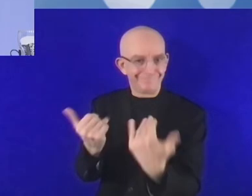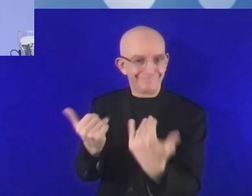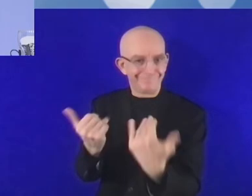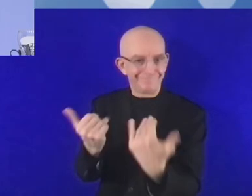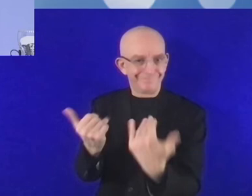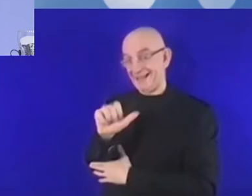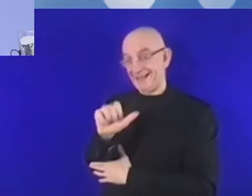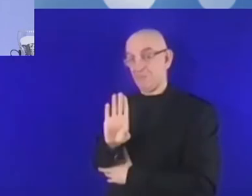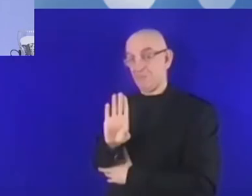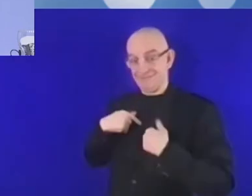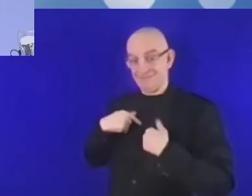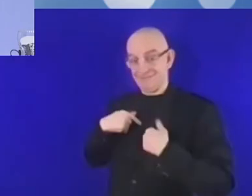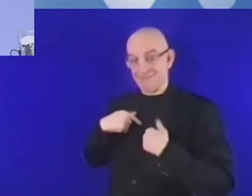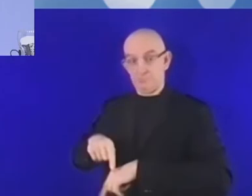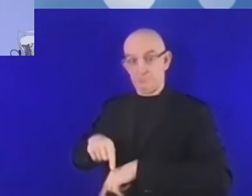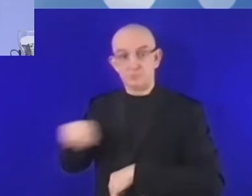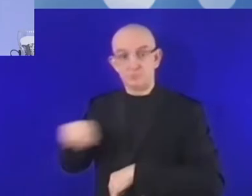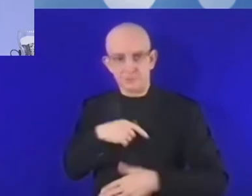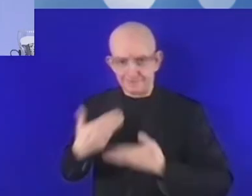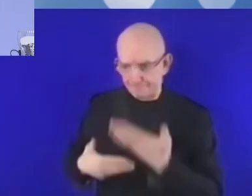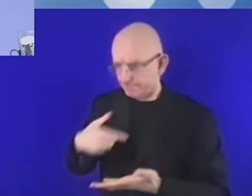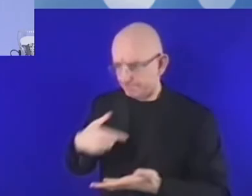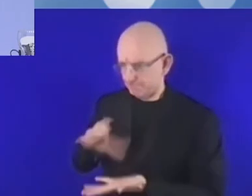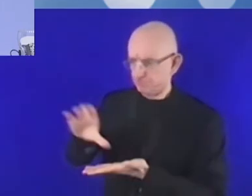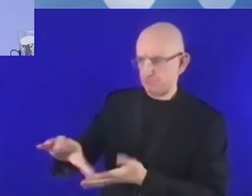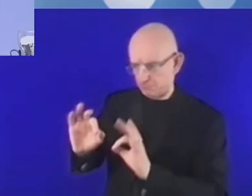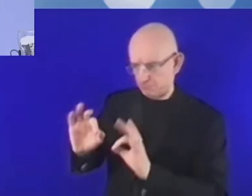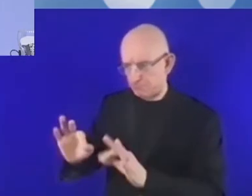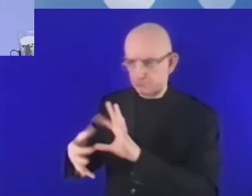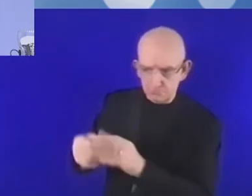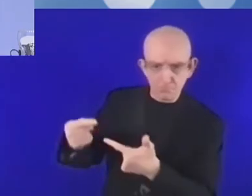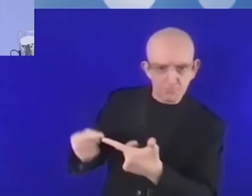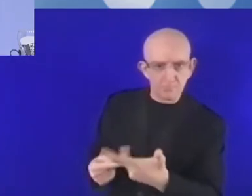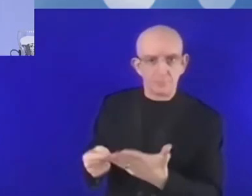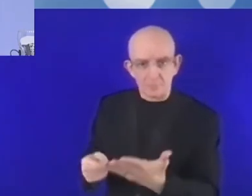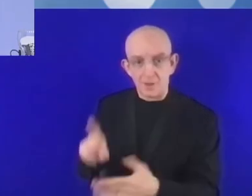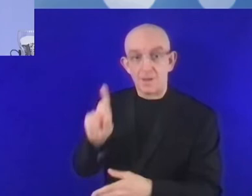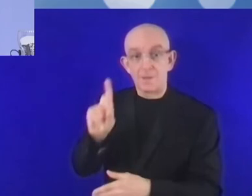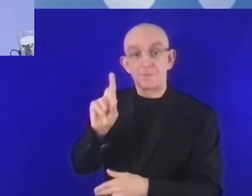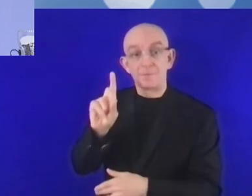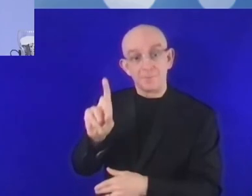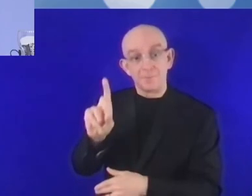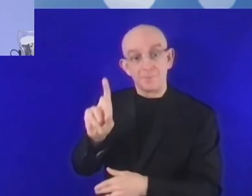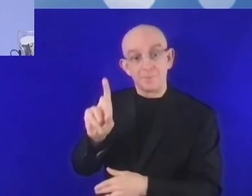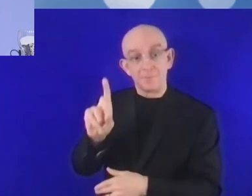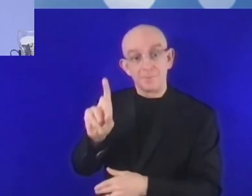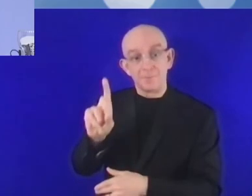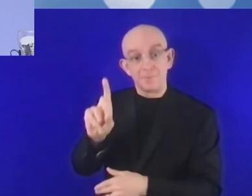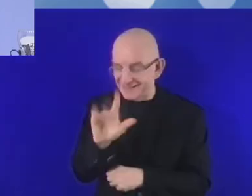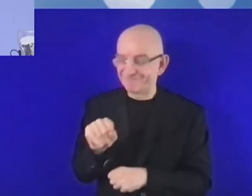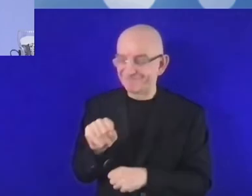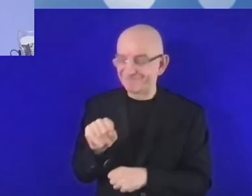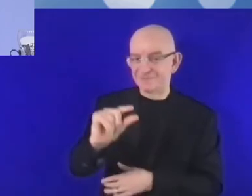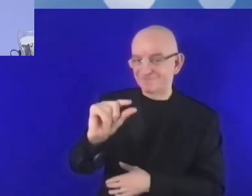publicznych, banków. Ale powiedziałabym, że może nasze podejście jest też